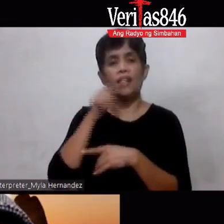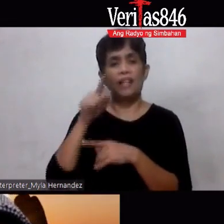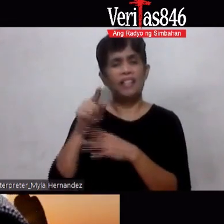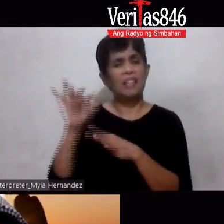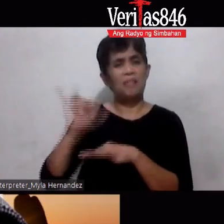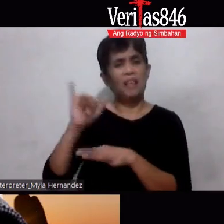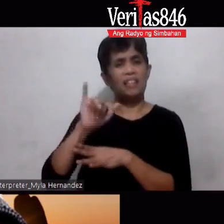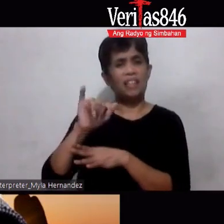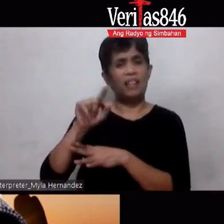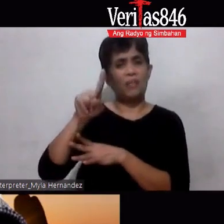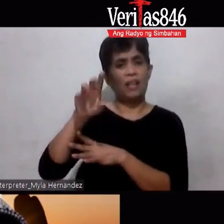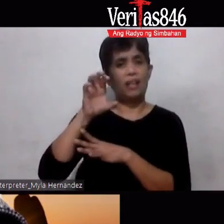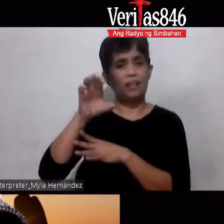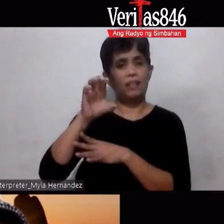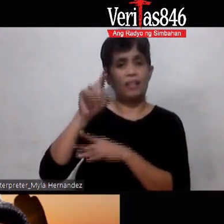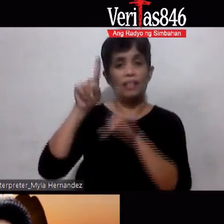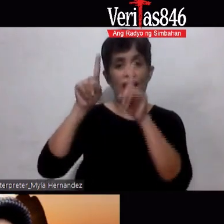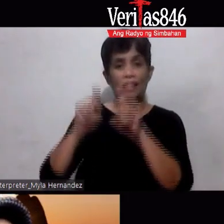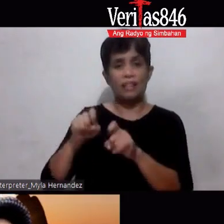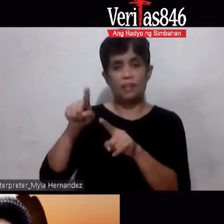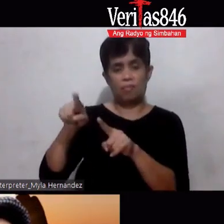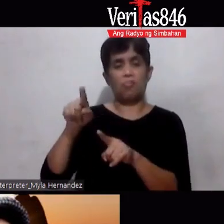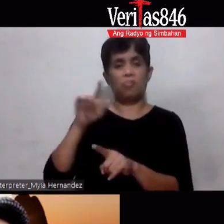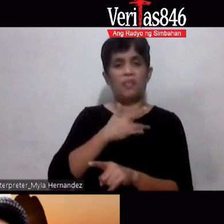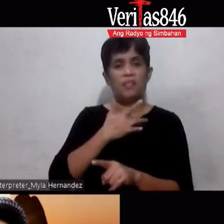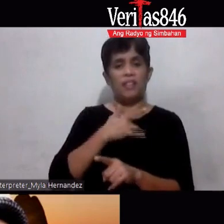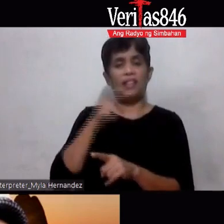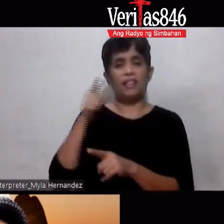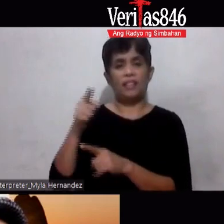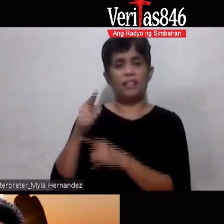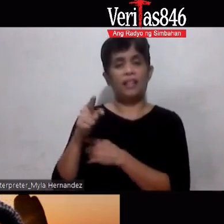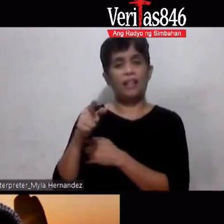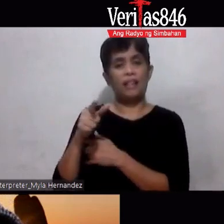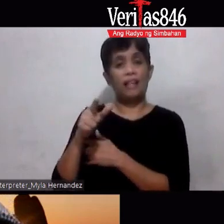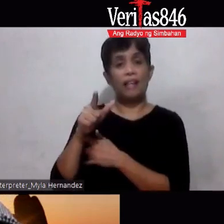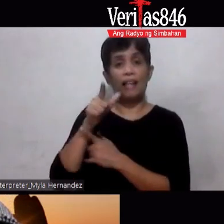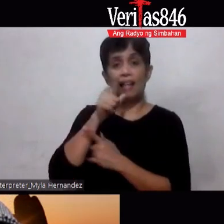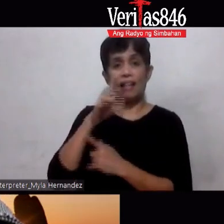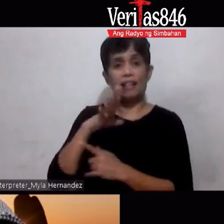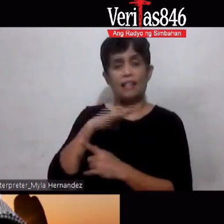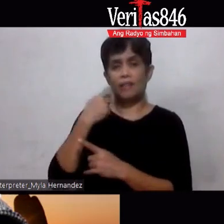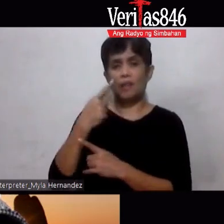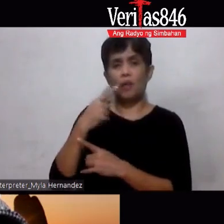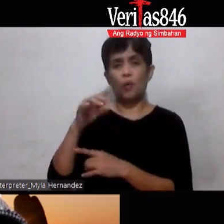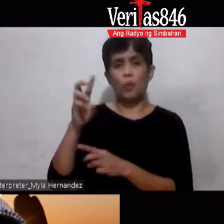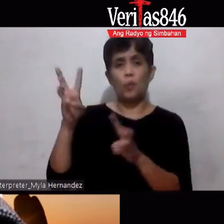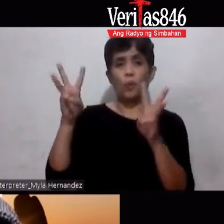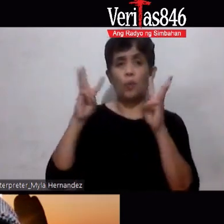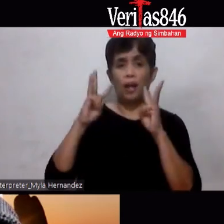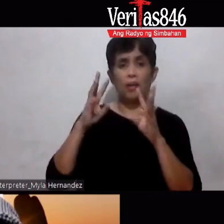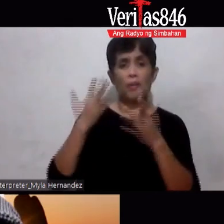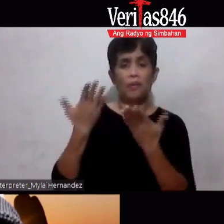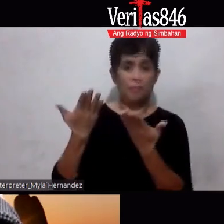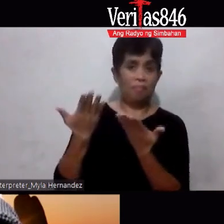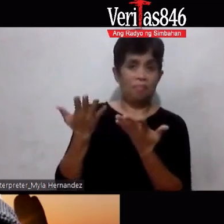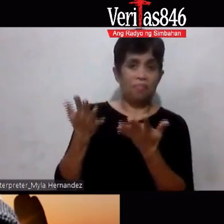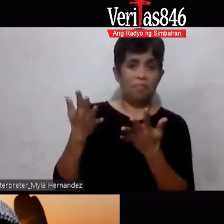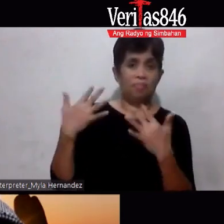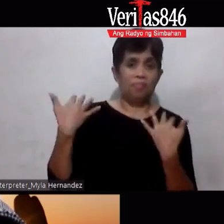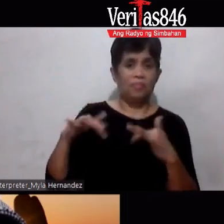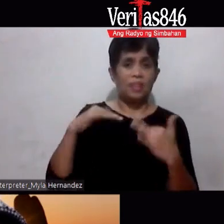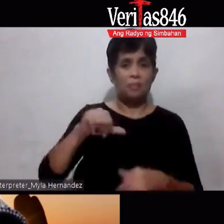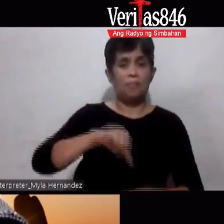I remember one lady who said wow ang proud ko gusto ko pakita sa doktor ko normal